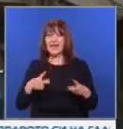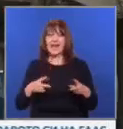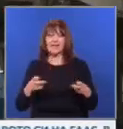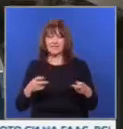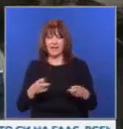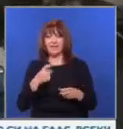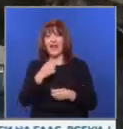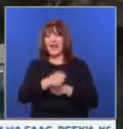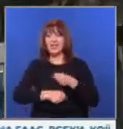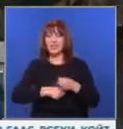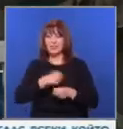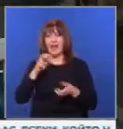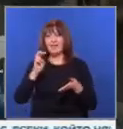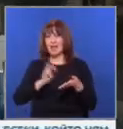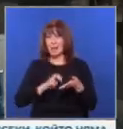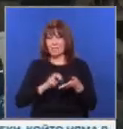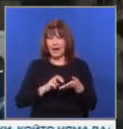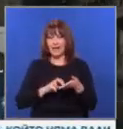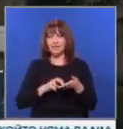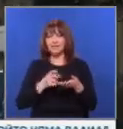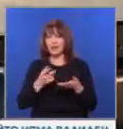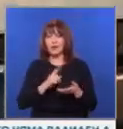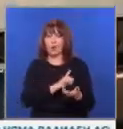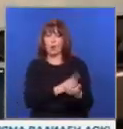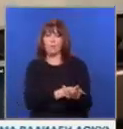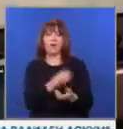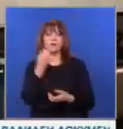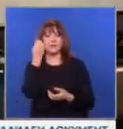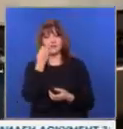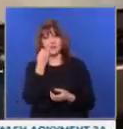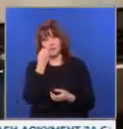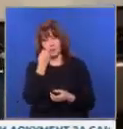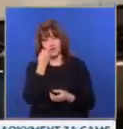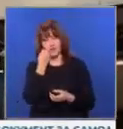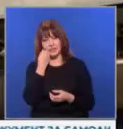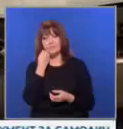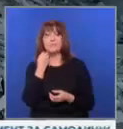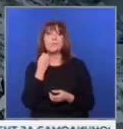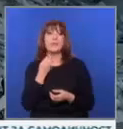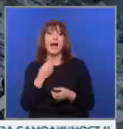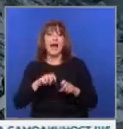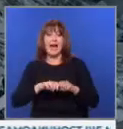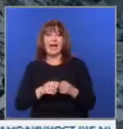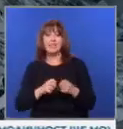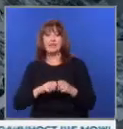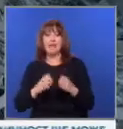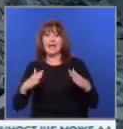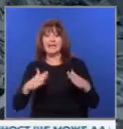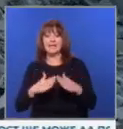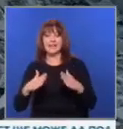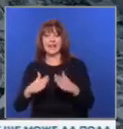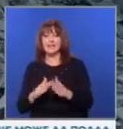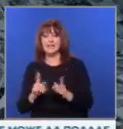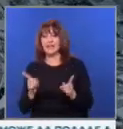Хизбола и банката Алкарт Алхасан умело са се възползвали. Според анализатори, разрушаването на сградите